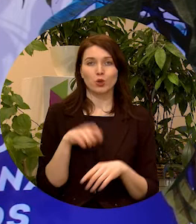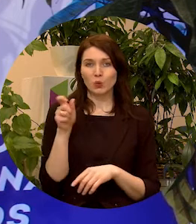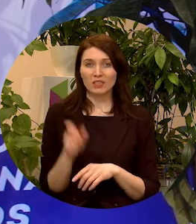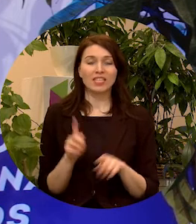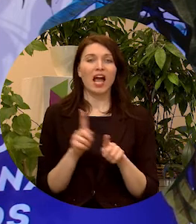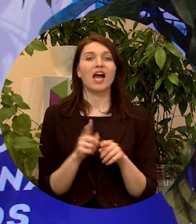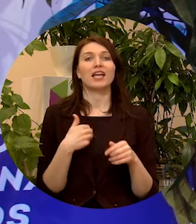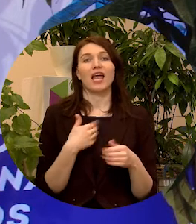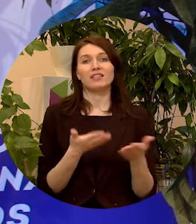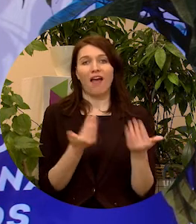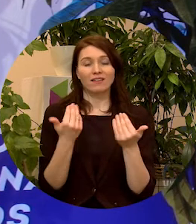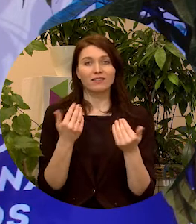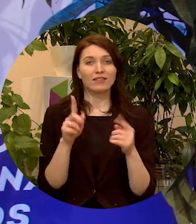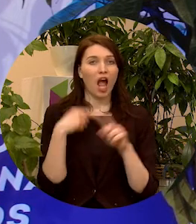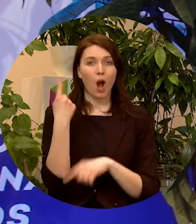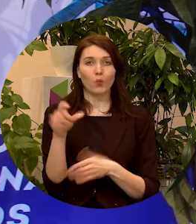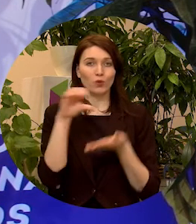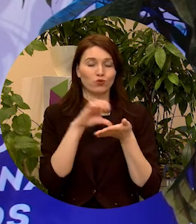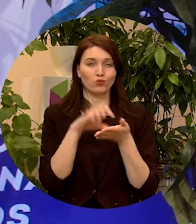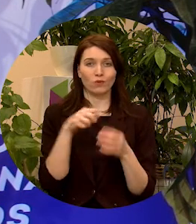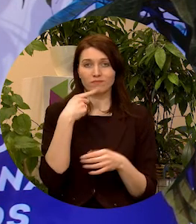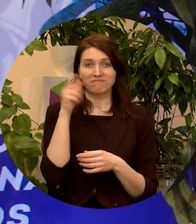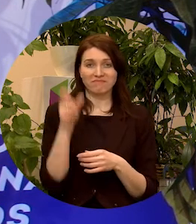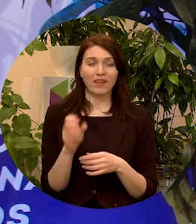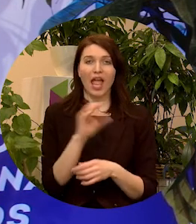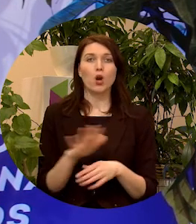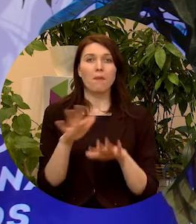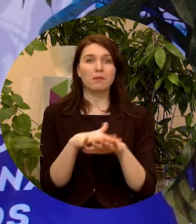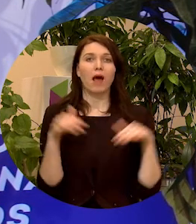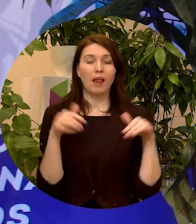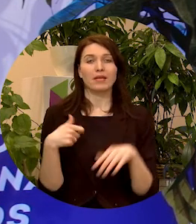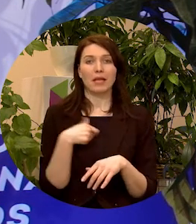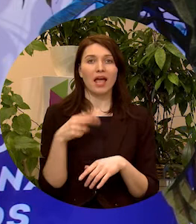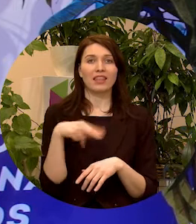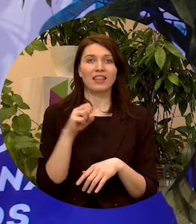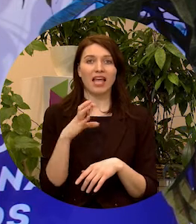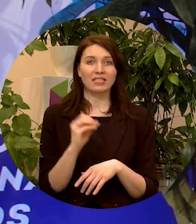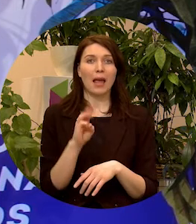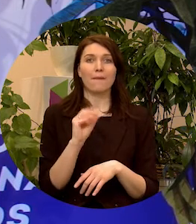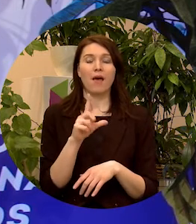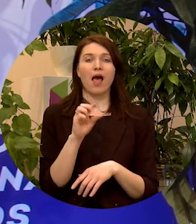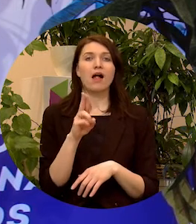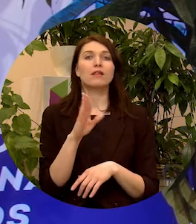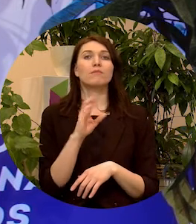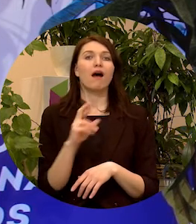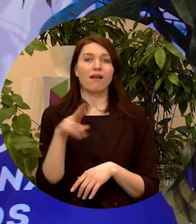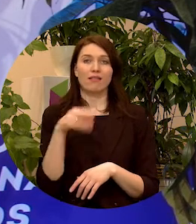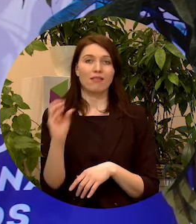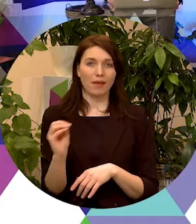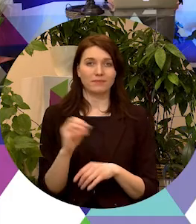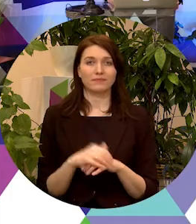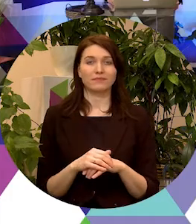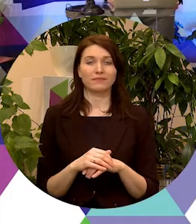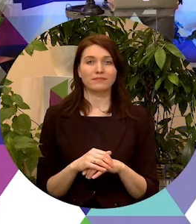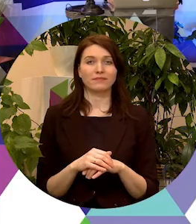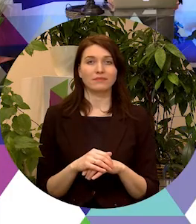es aicinu kā nākamo runātāju Eiropas parlamenta deputāti Dats Melbārdi. Lūdzu Melbārdi skundze, vārds jums.